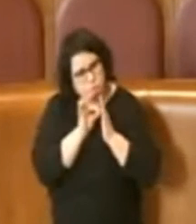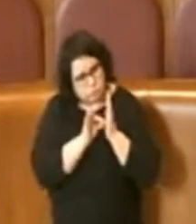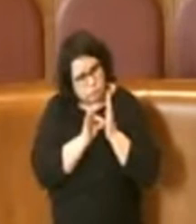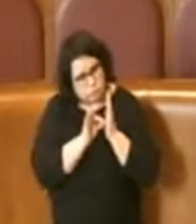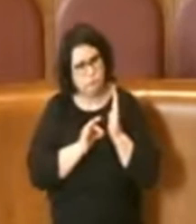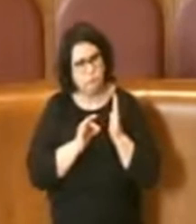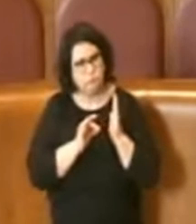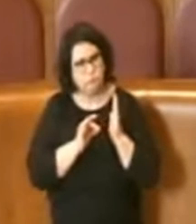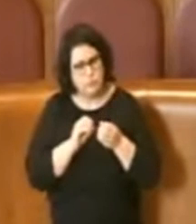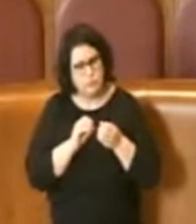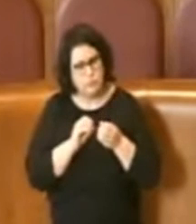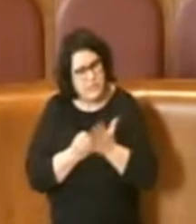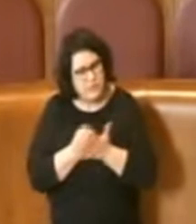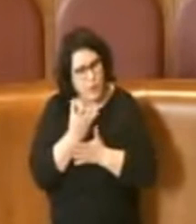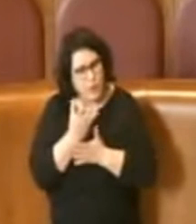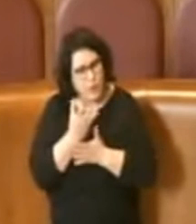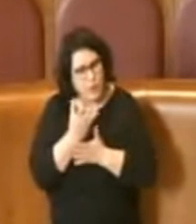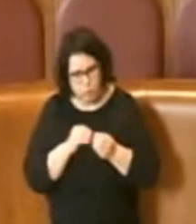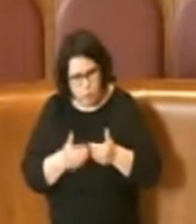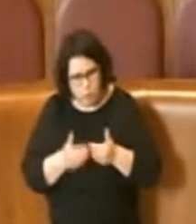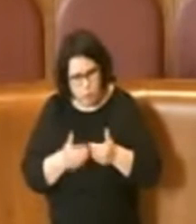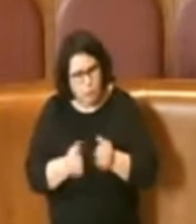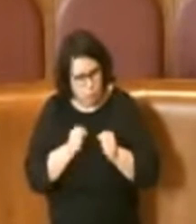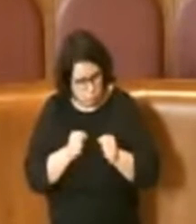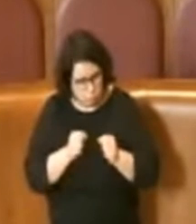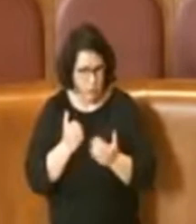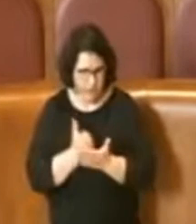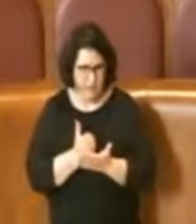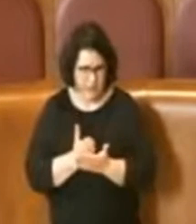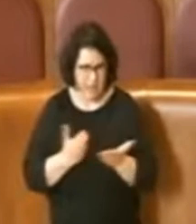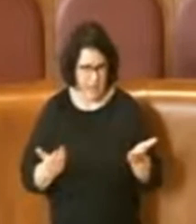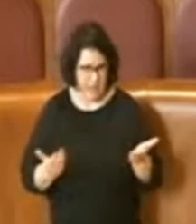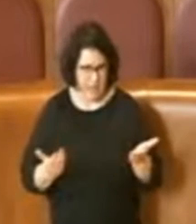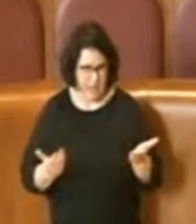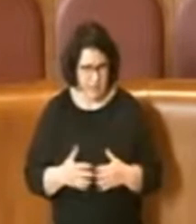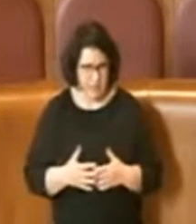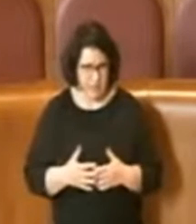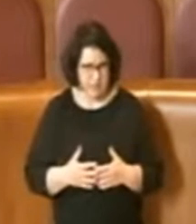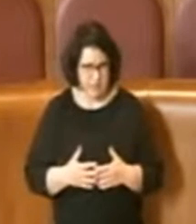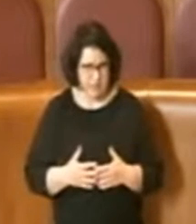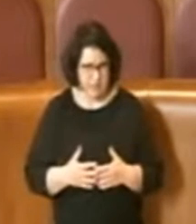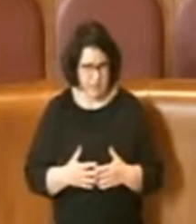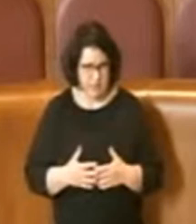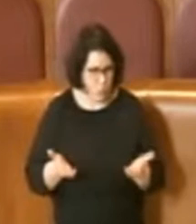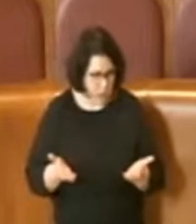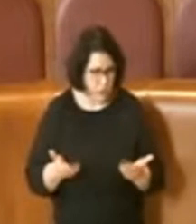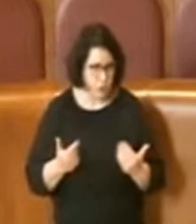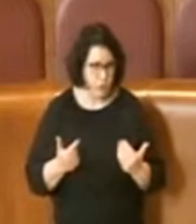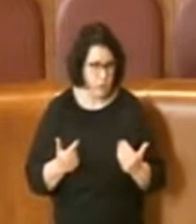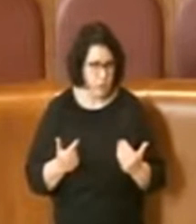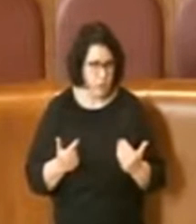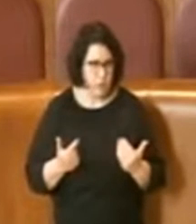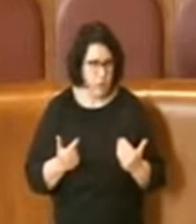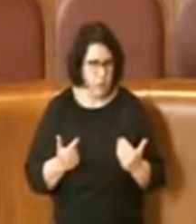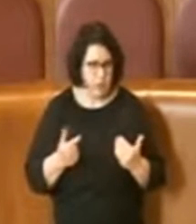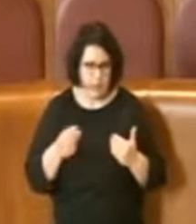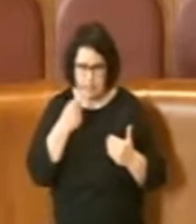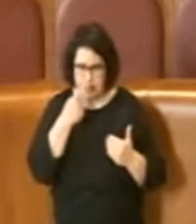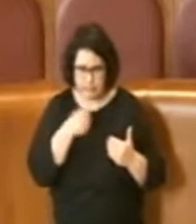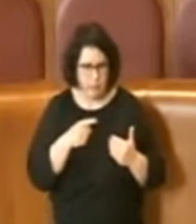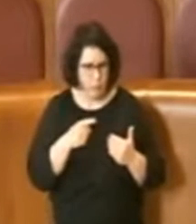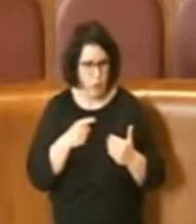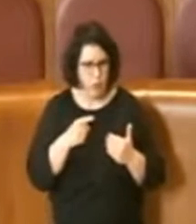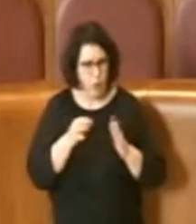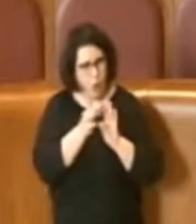delle cose si potranno evitare. E questo è un po' quello che è il dispositivo dell'ordine del